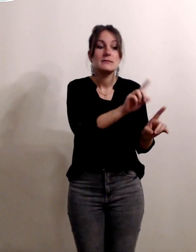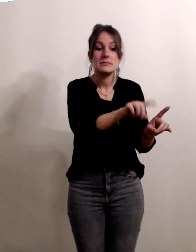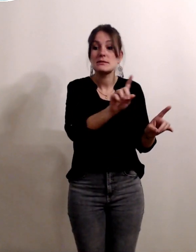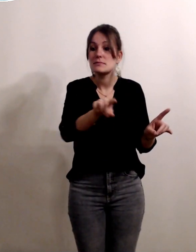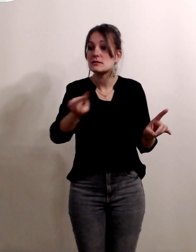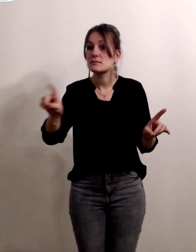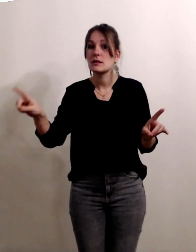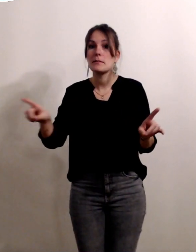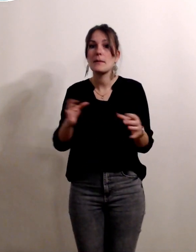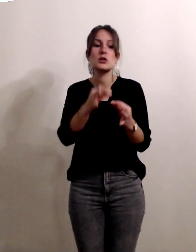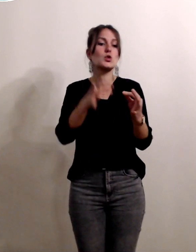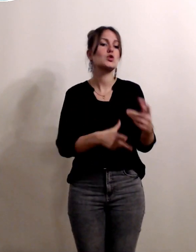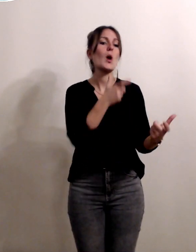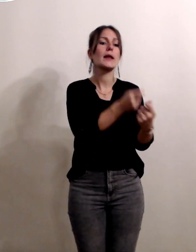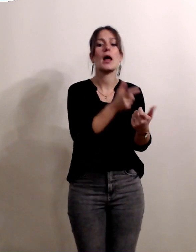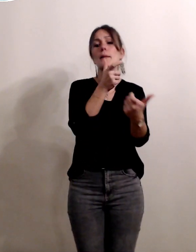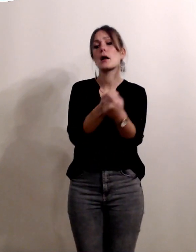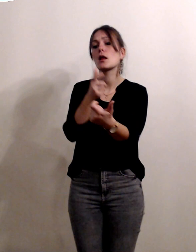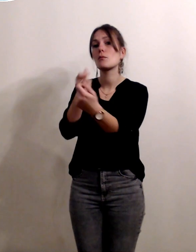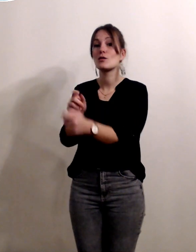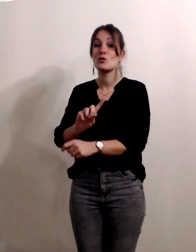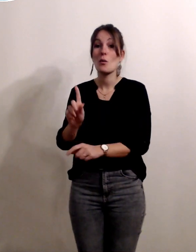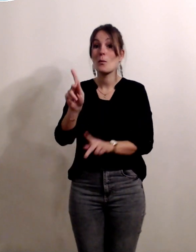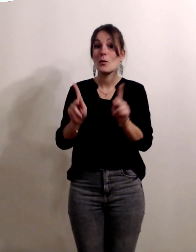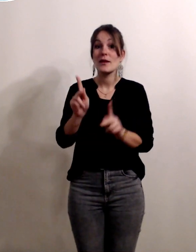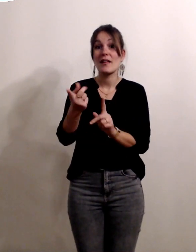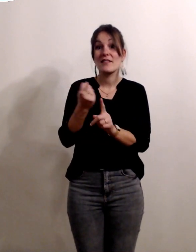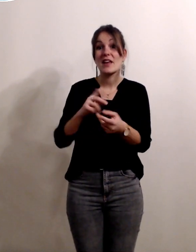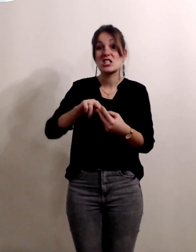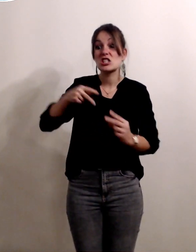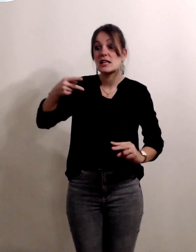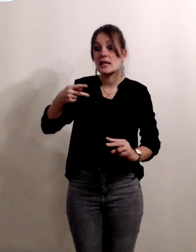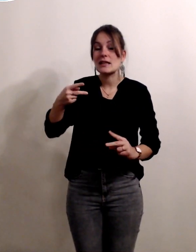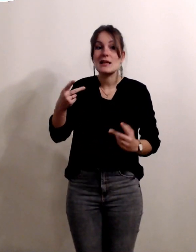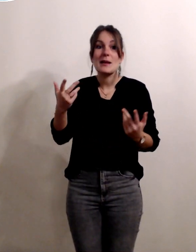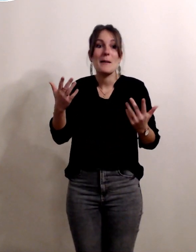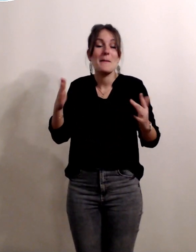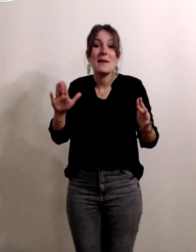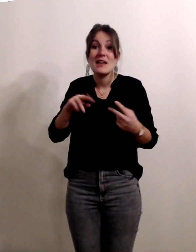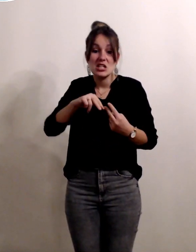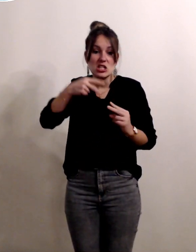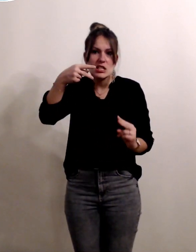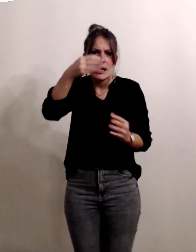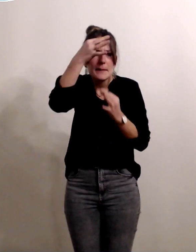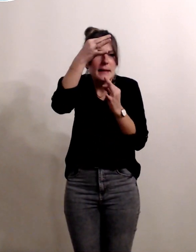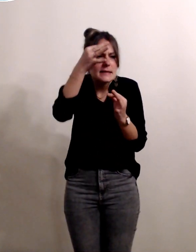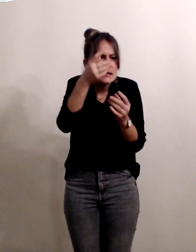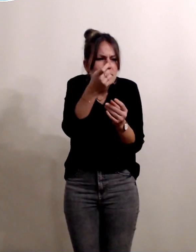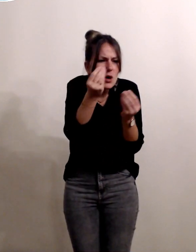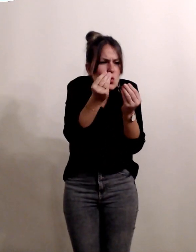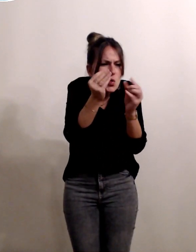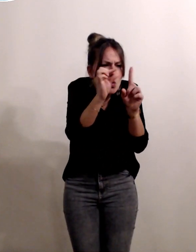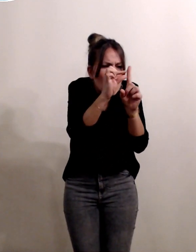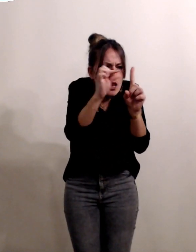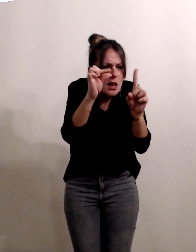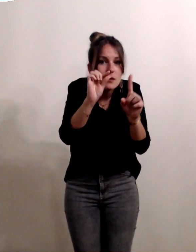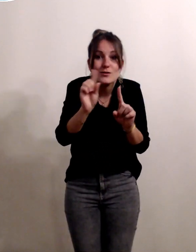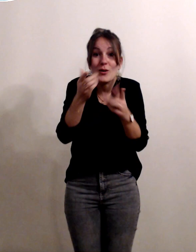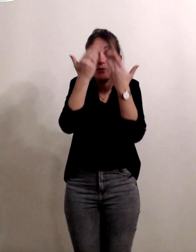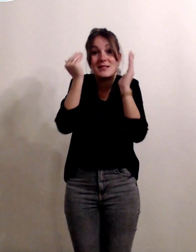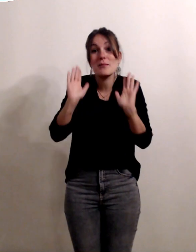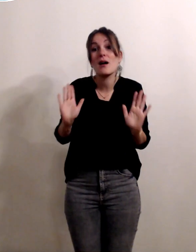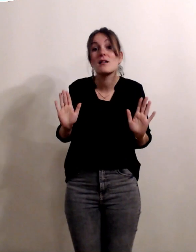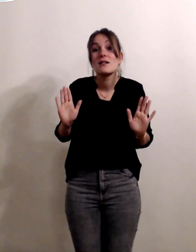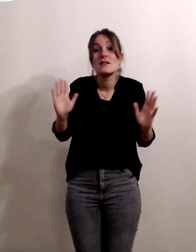pas toujours la solution même si c'est d'origine génétique on ne sait pas toujours quel est le gène par exemple qui est en cause